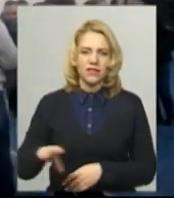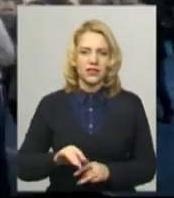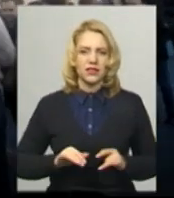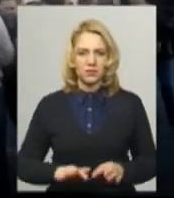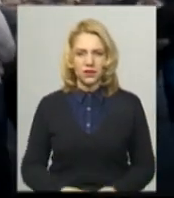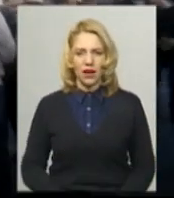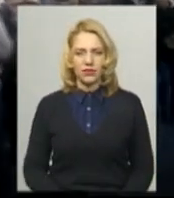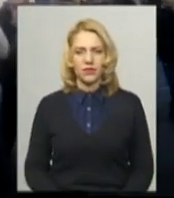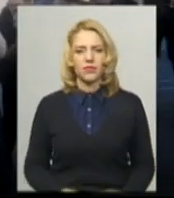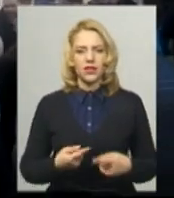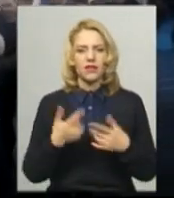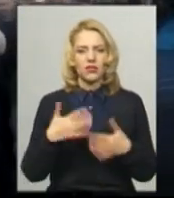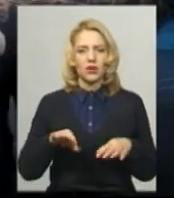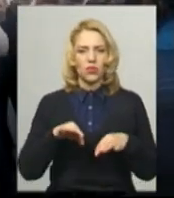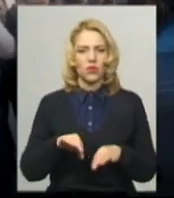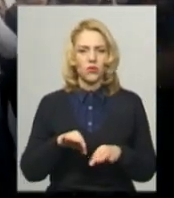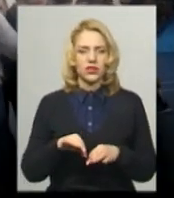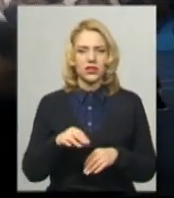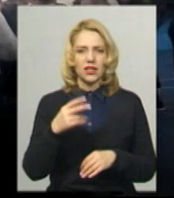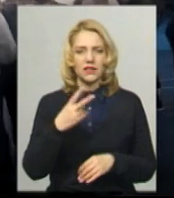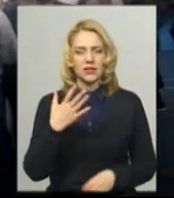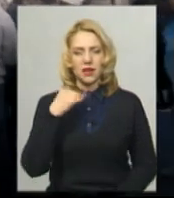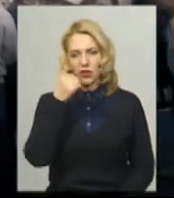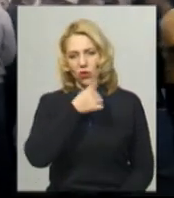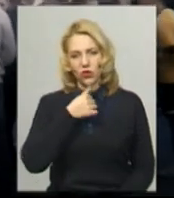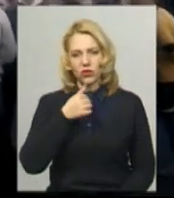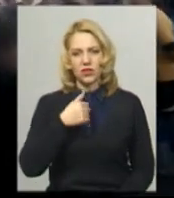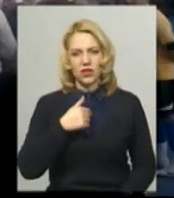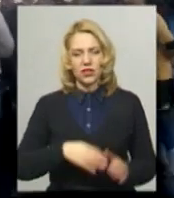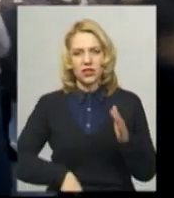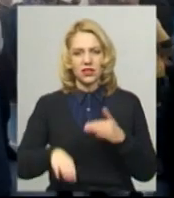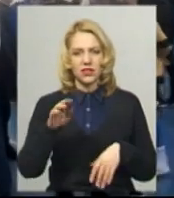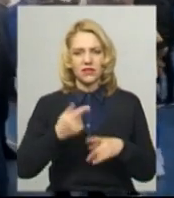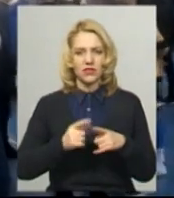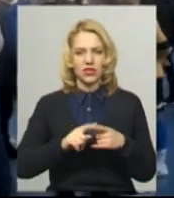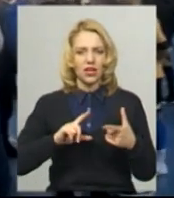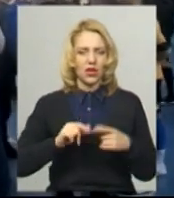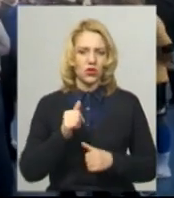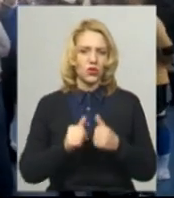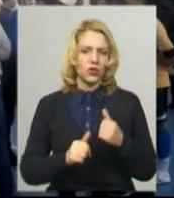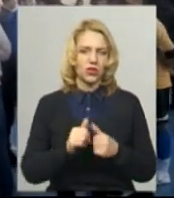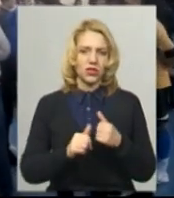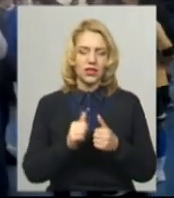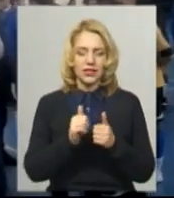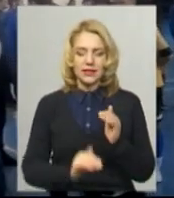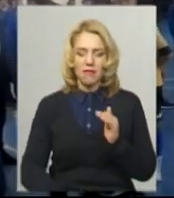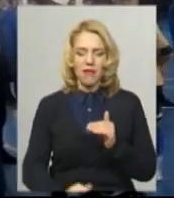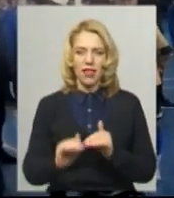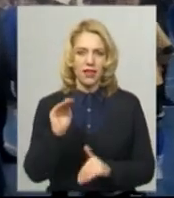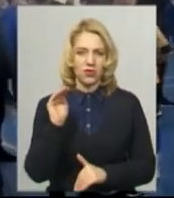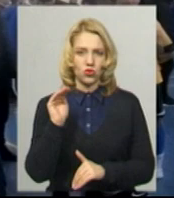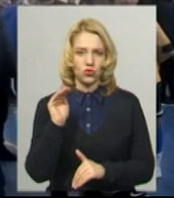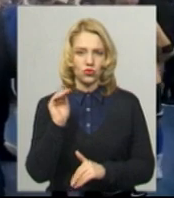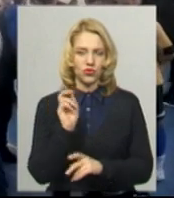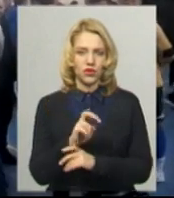25-й рік, мені 25 років, і я сам в дитинстві цей турнір саме малечко дивився, потім